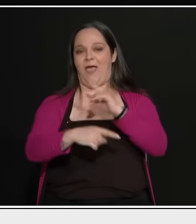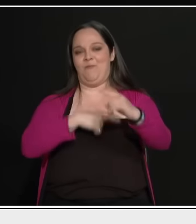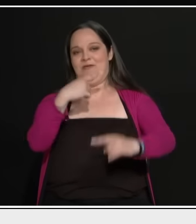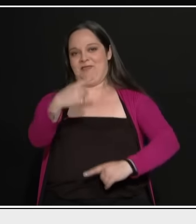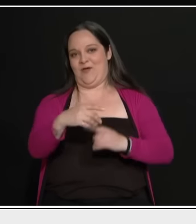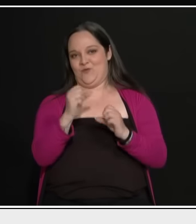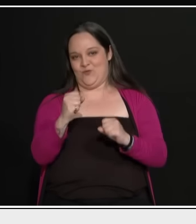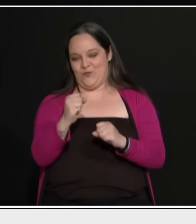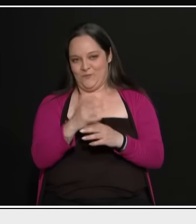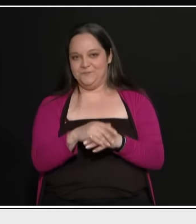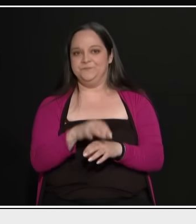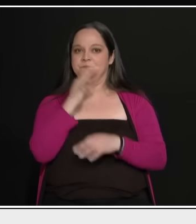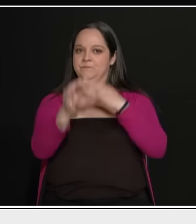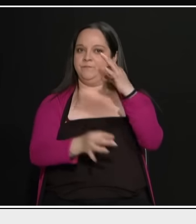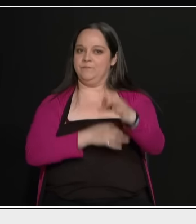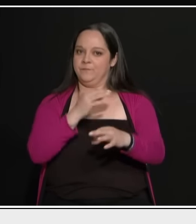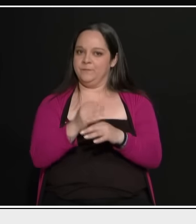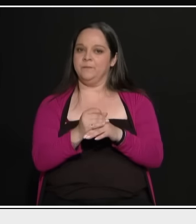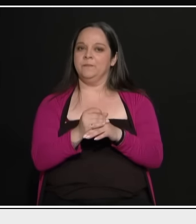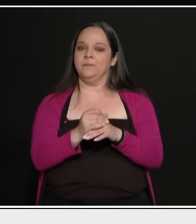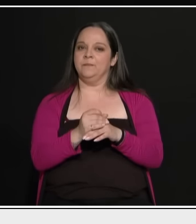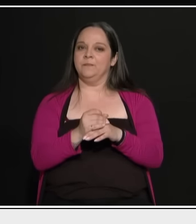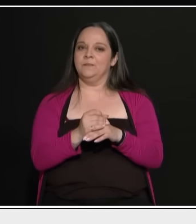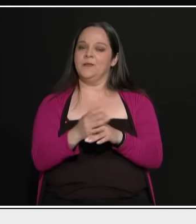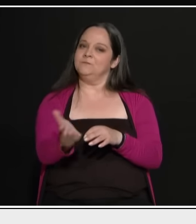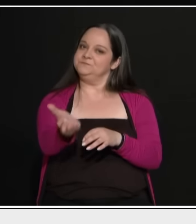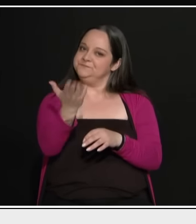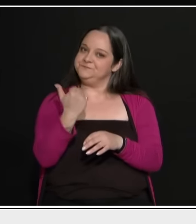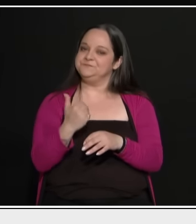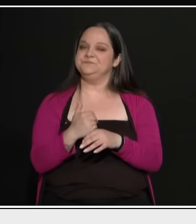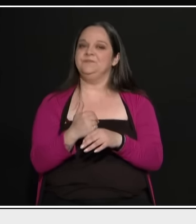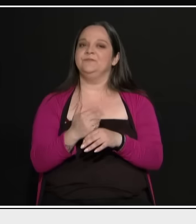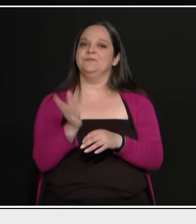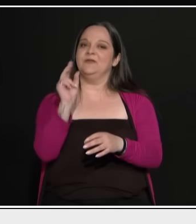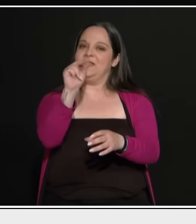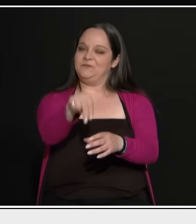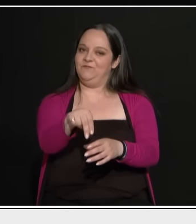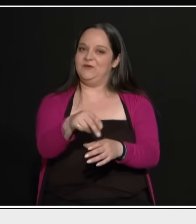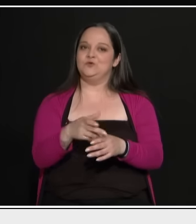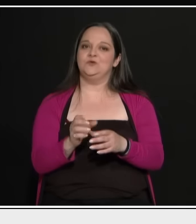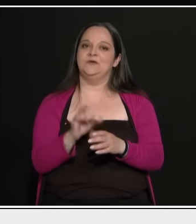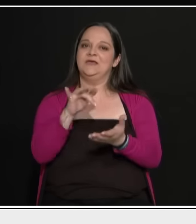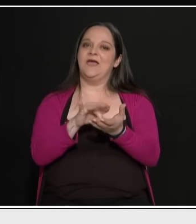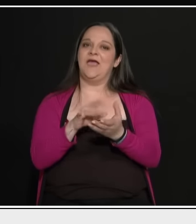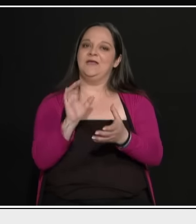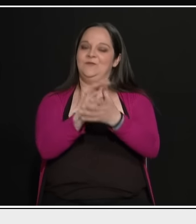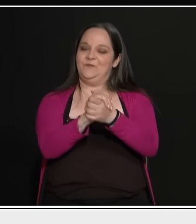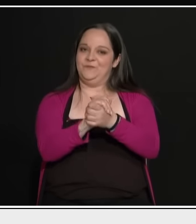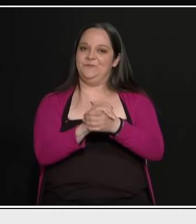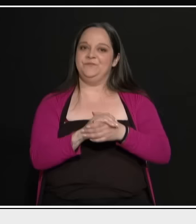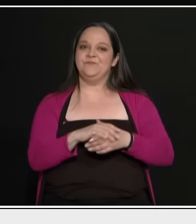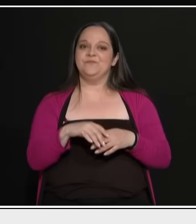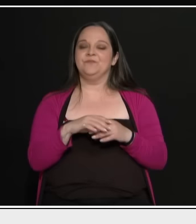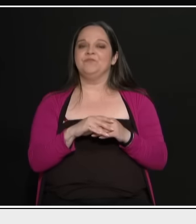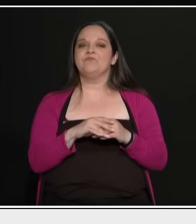σε αυτό. Και να επιχειρήσετε να πείσετε το εκλογικό σώμα και να πάει στην κάλπη. Που λέτε εσείς ότι ο Πρωθυπουργός δεν θέλει, Έλληνες να πάνε στην